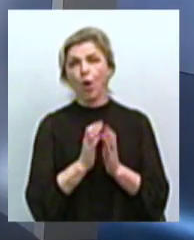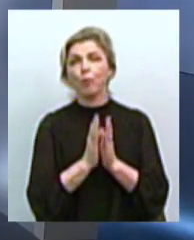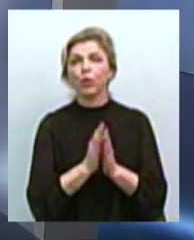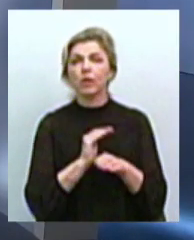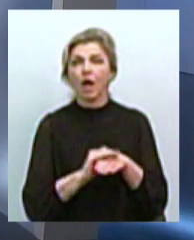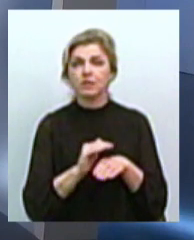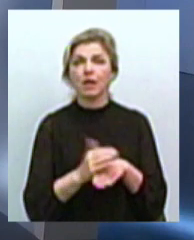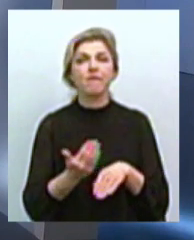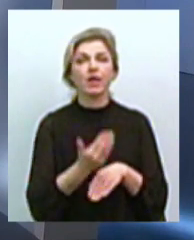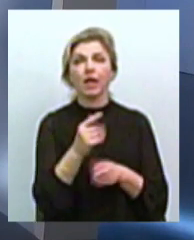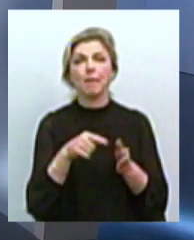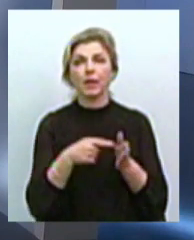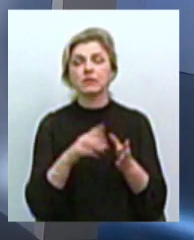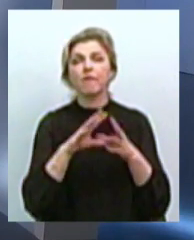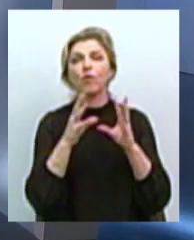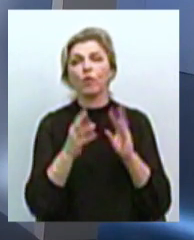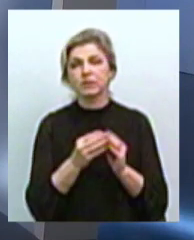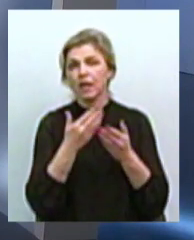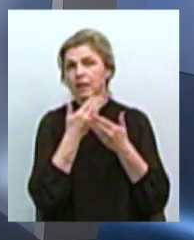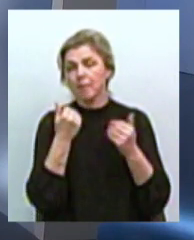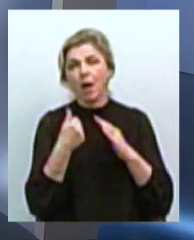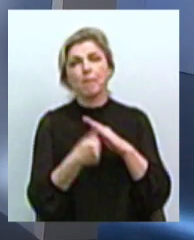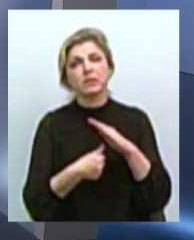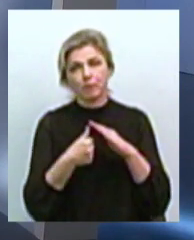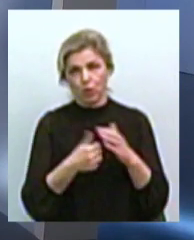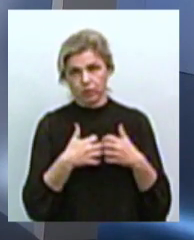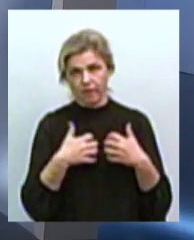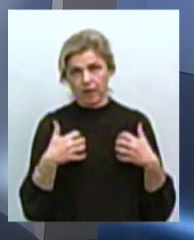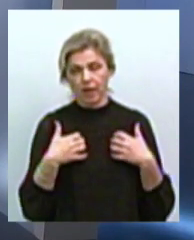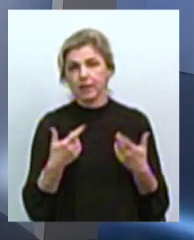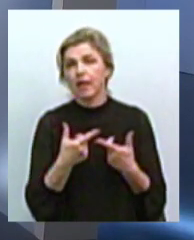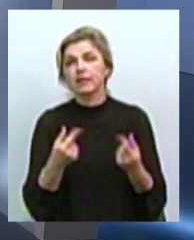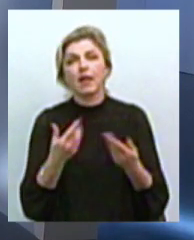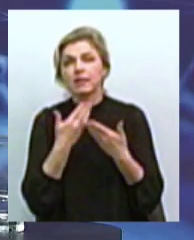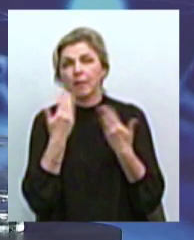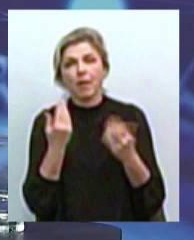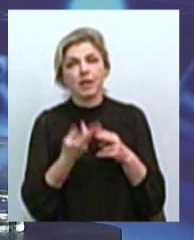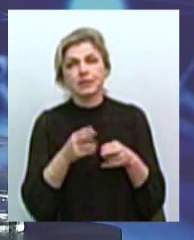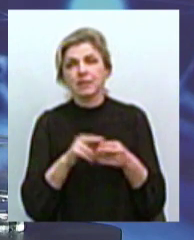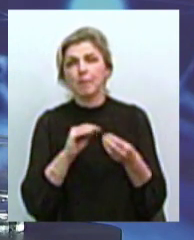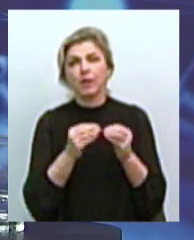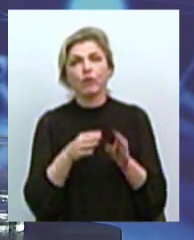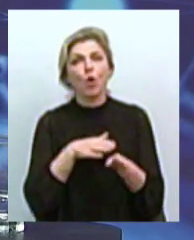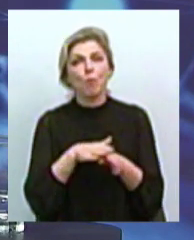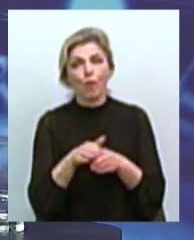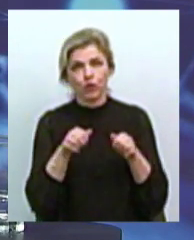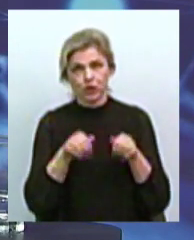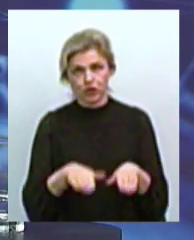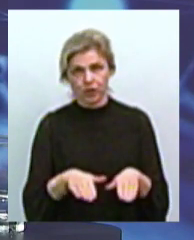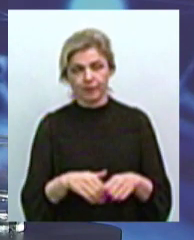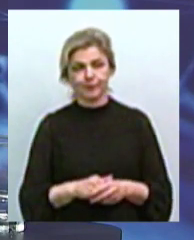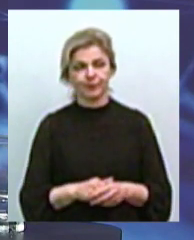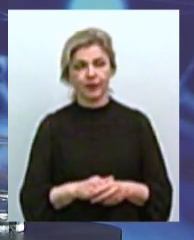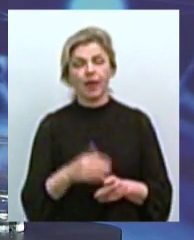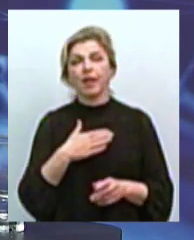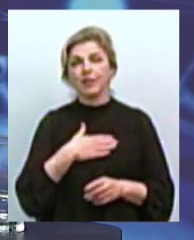в яких містах взагалі немає безпритульних тварин? В яких містах ця проблема повністю вирішена? На жаль, в